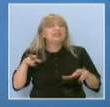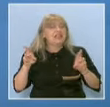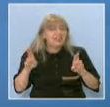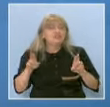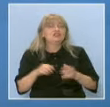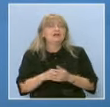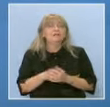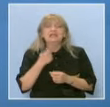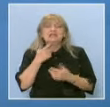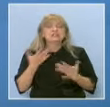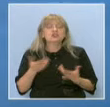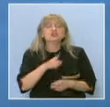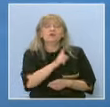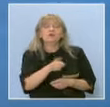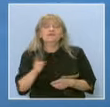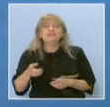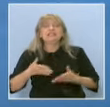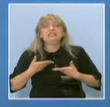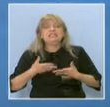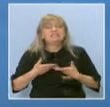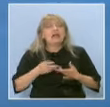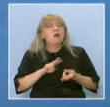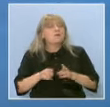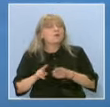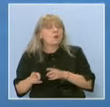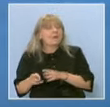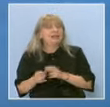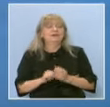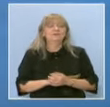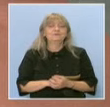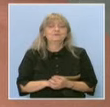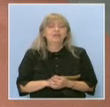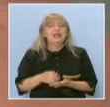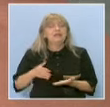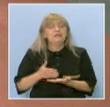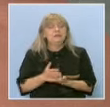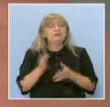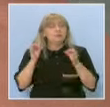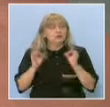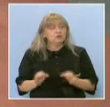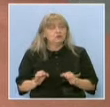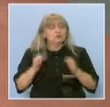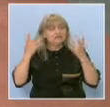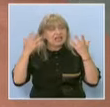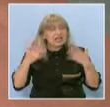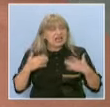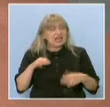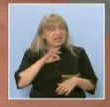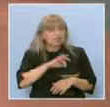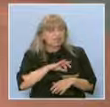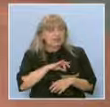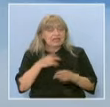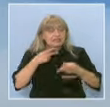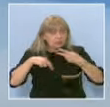И защото явно всеки наистина иска промяна. Добре, нека да применим към конкретните резултати от това